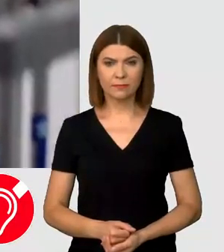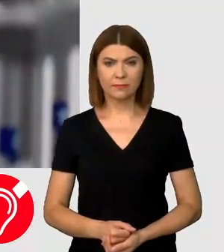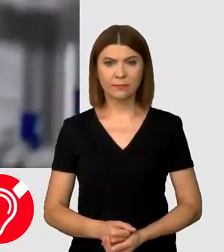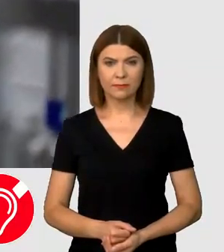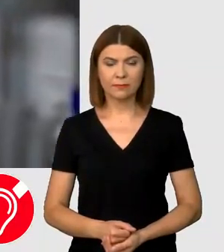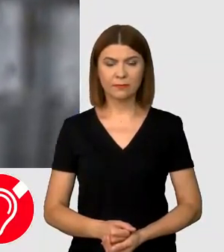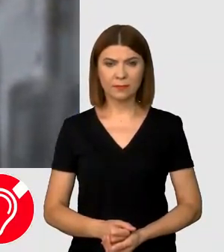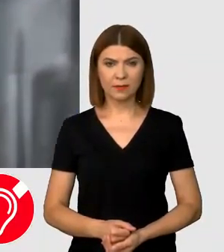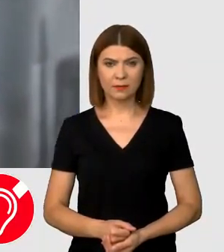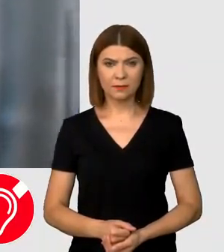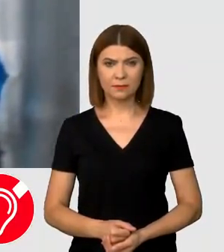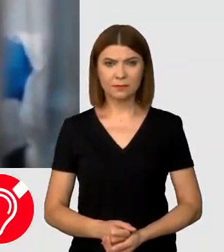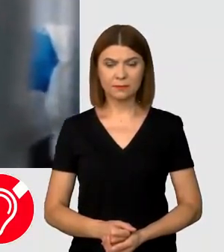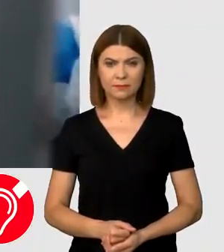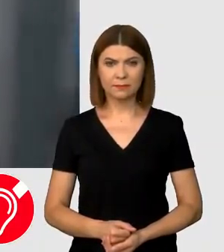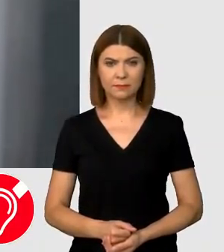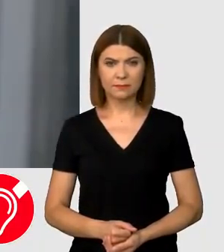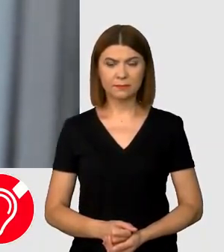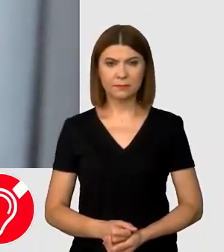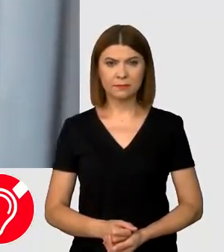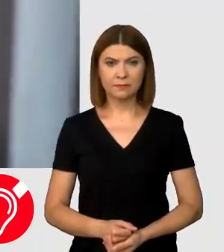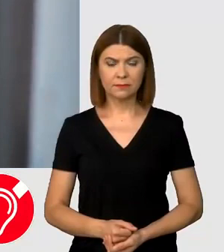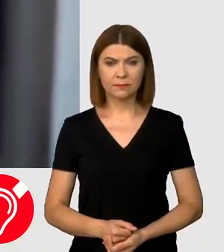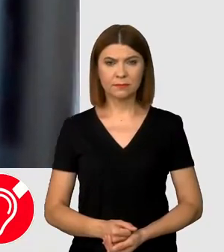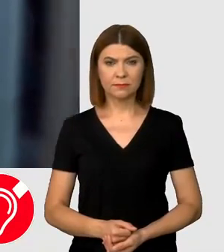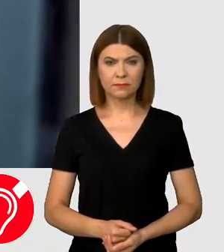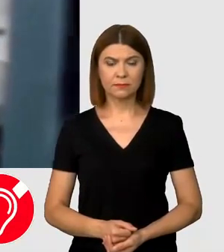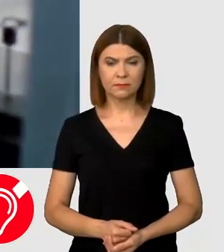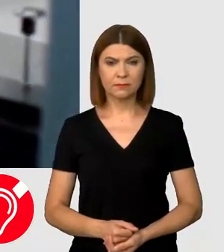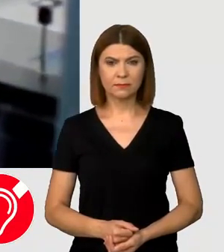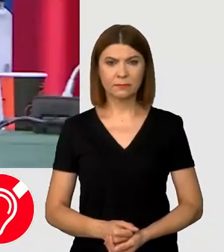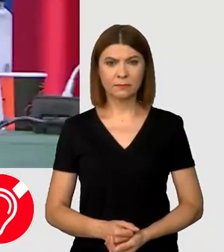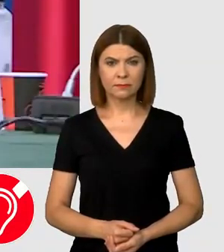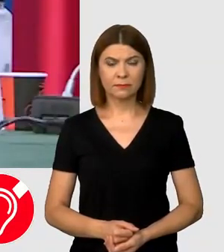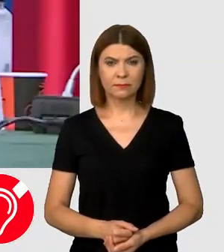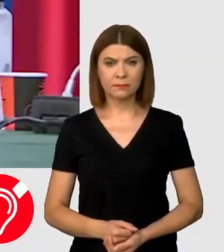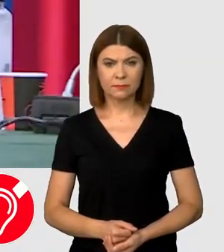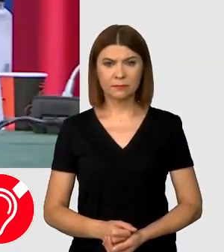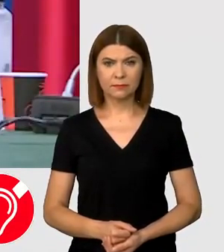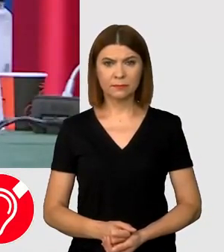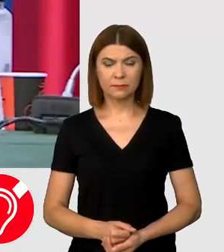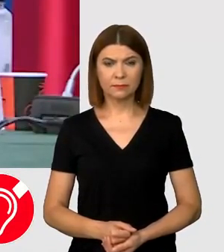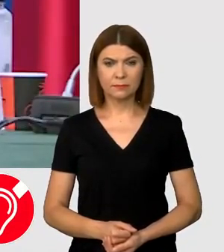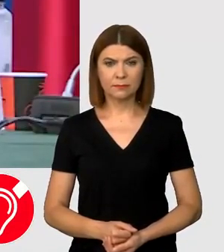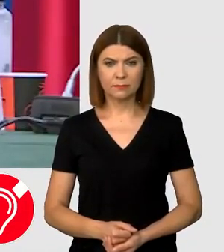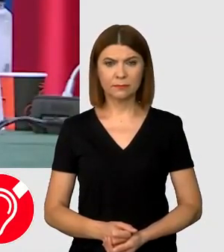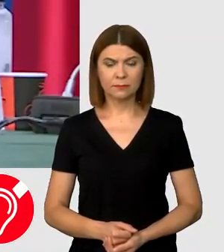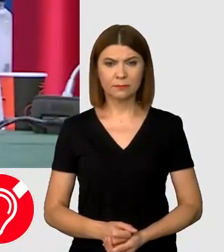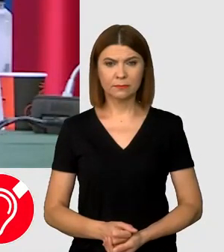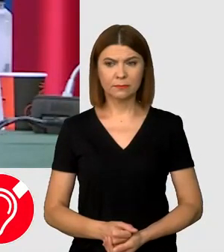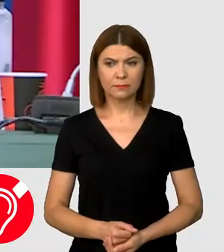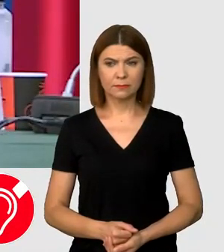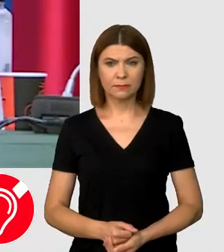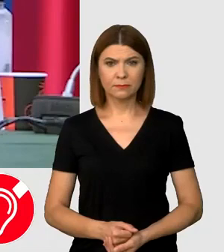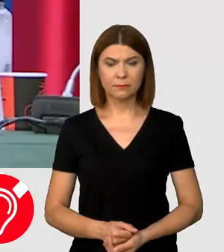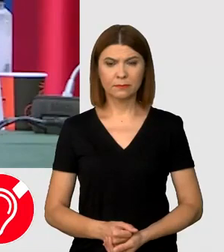o a doua recomandare este de administrarea unei doze de rapel la cel puțin șase luni de la schema inițială de